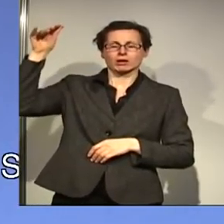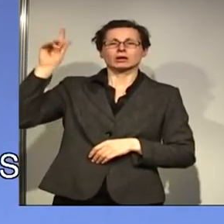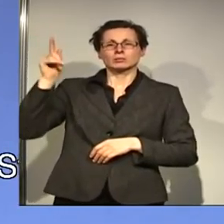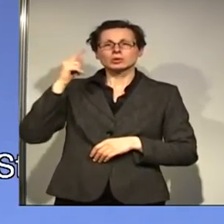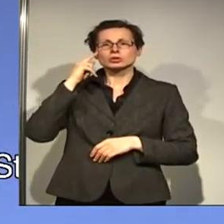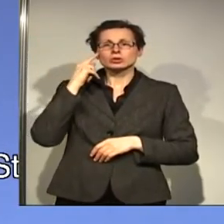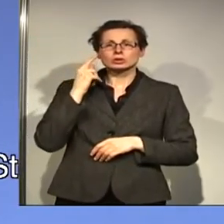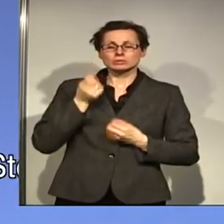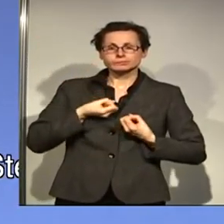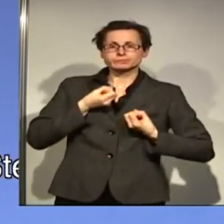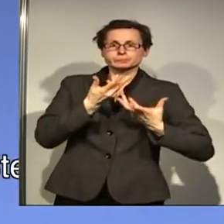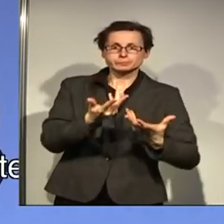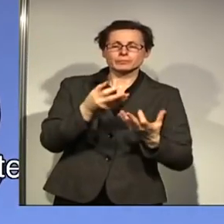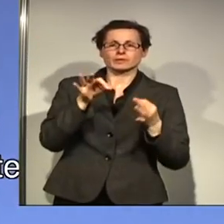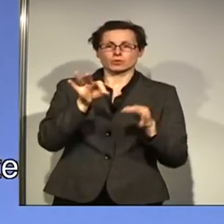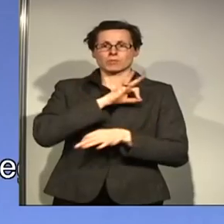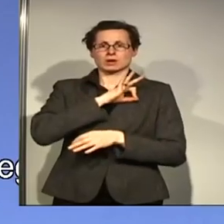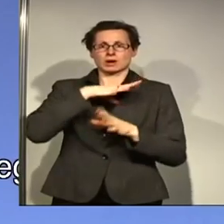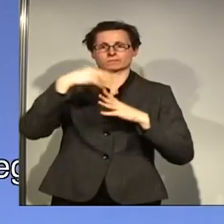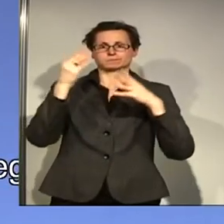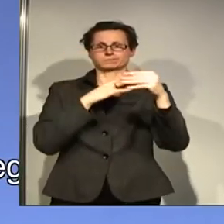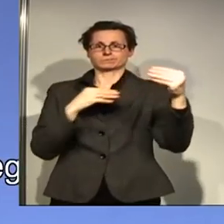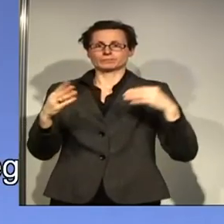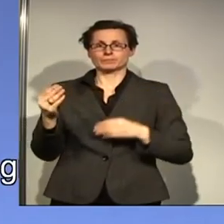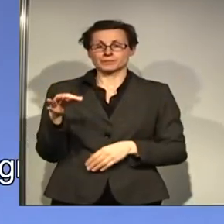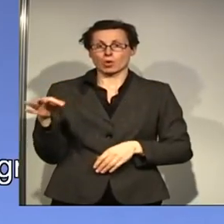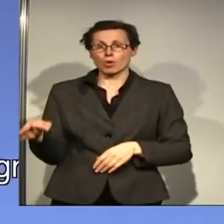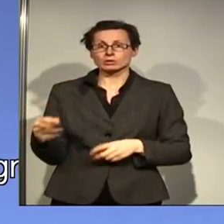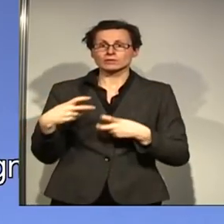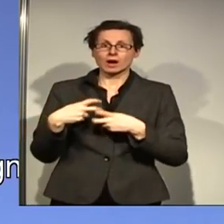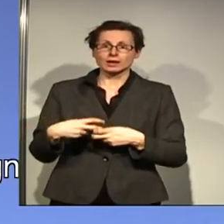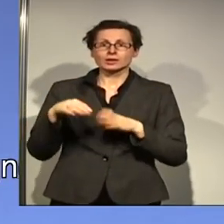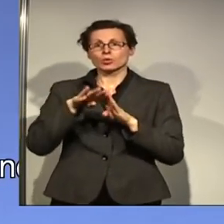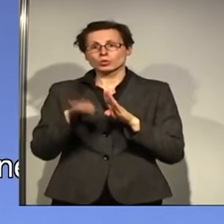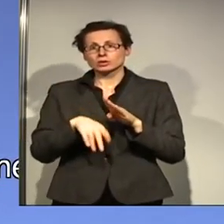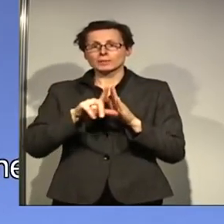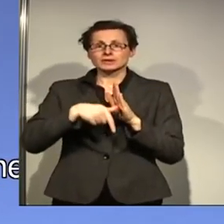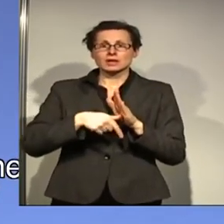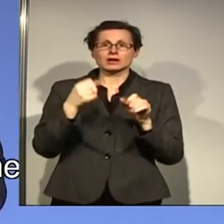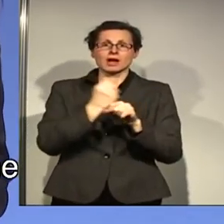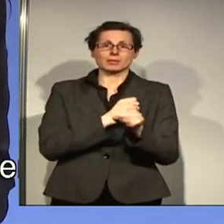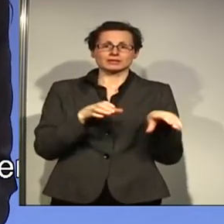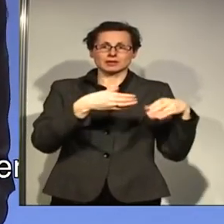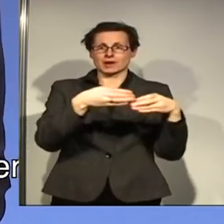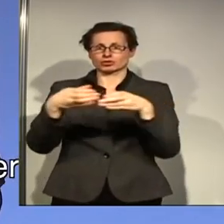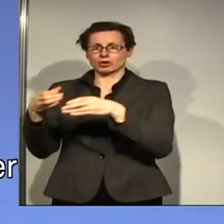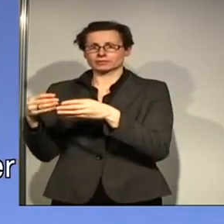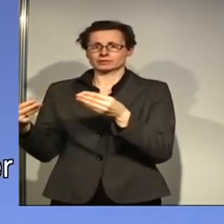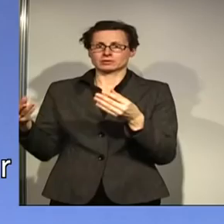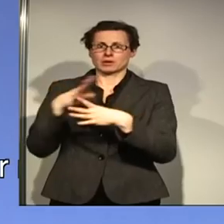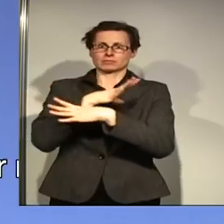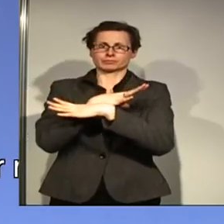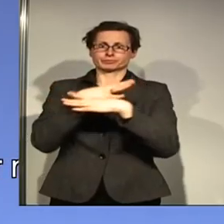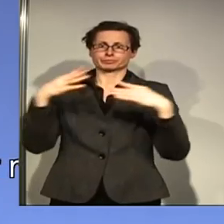die ganze Partei lernenswert ist. Die Ort-Zueine, Unterbezirke, Arbeitsgemeinschaften können doch sich gegenseitig